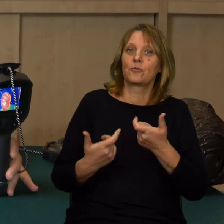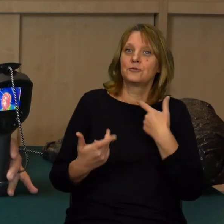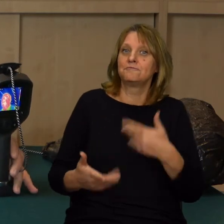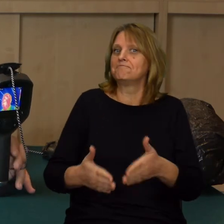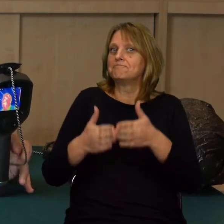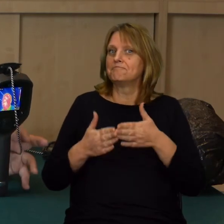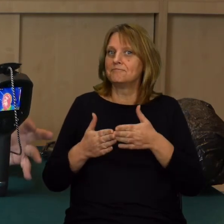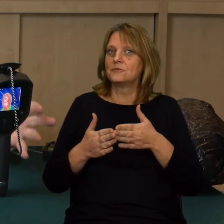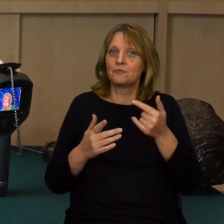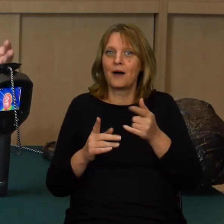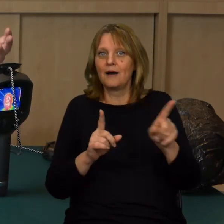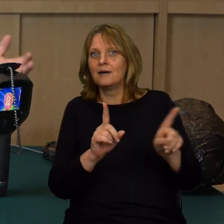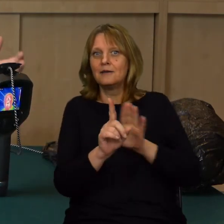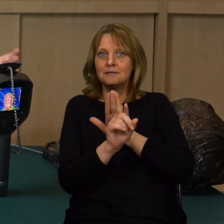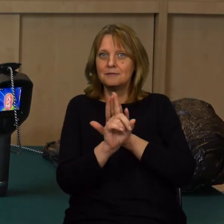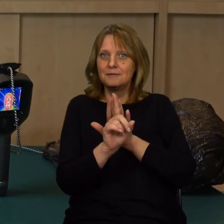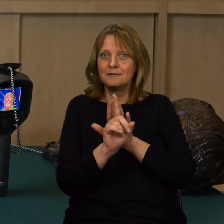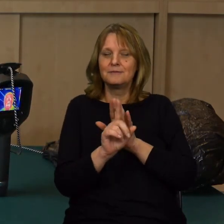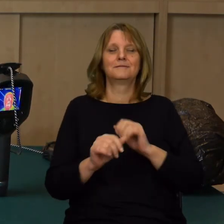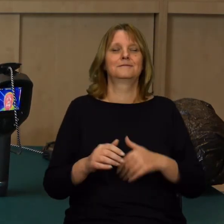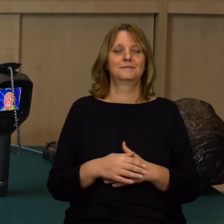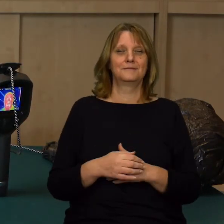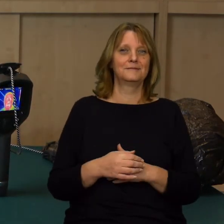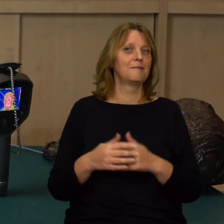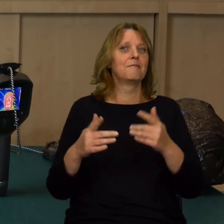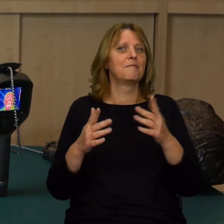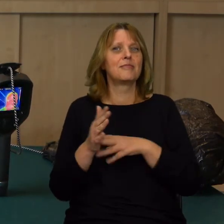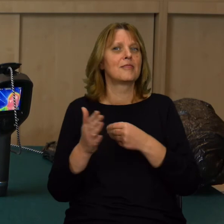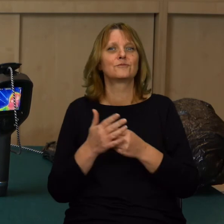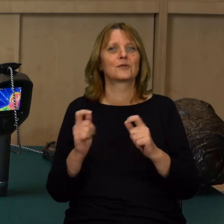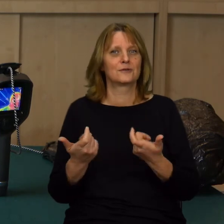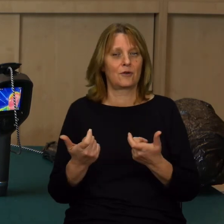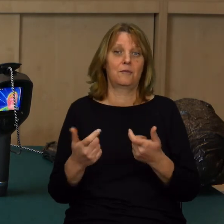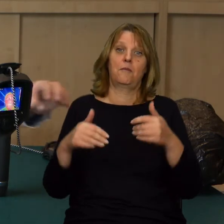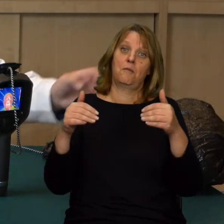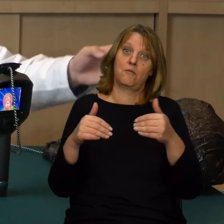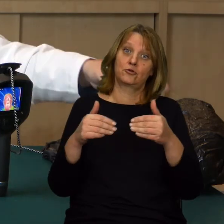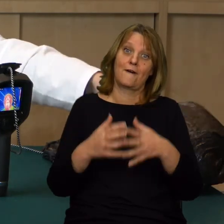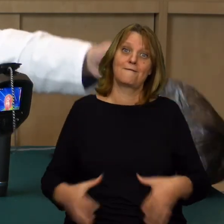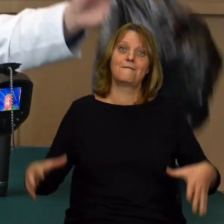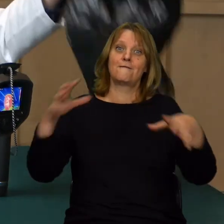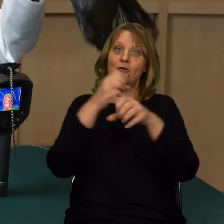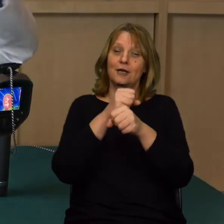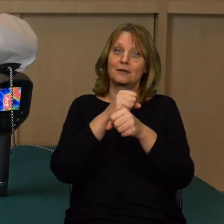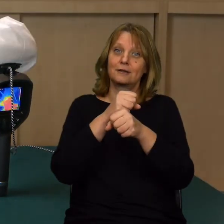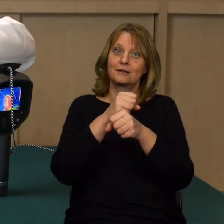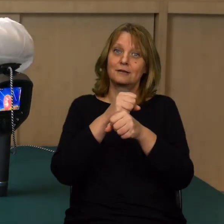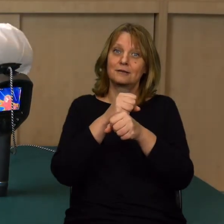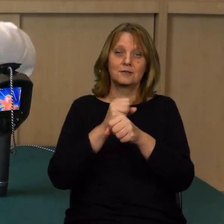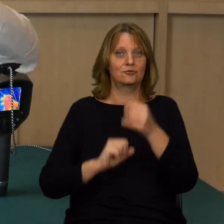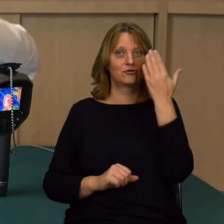I co mogłoby być dobrym tutaj przykładem do schowania się? Może mógłby być to worek,